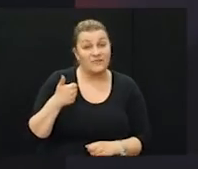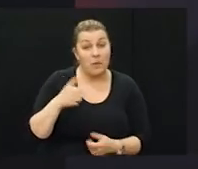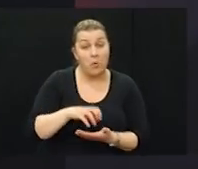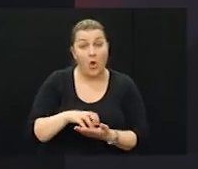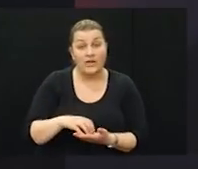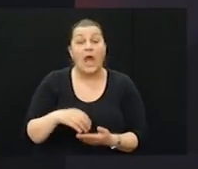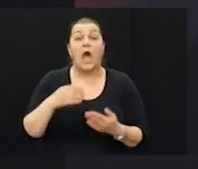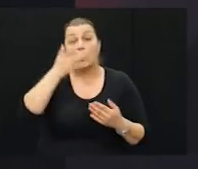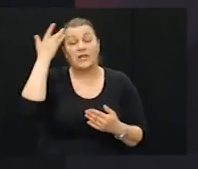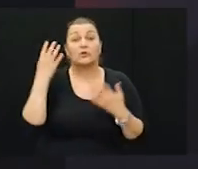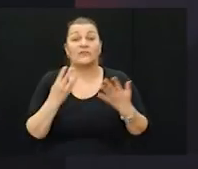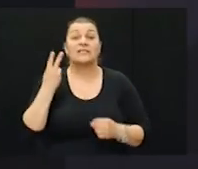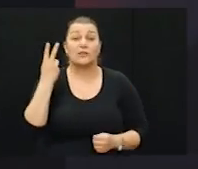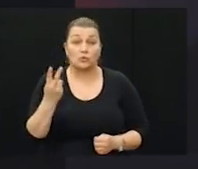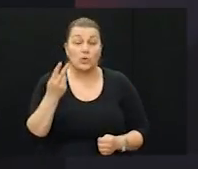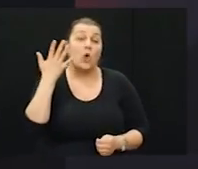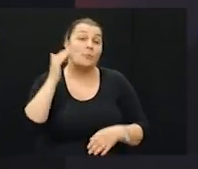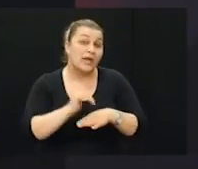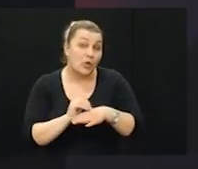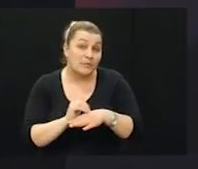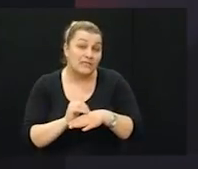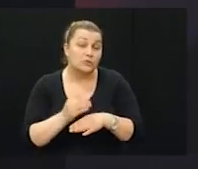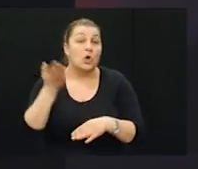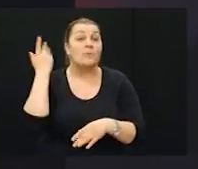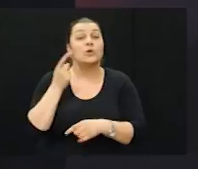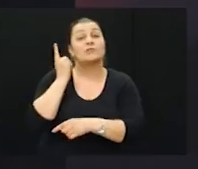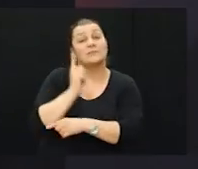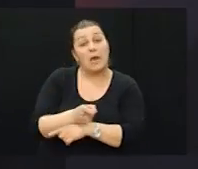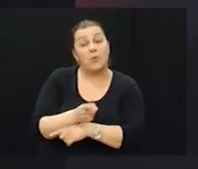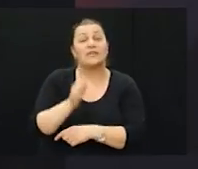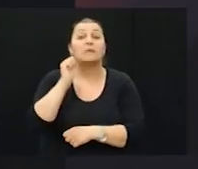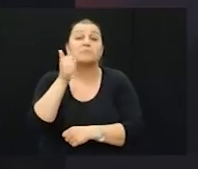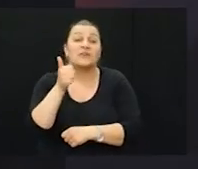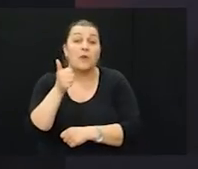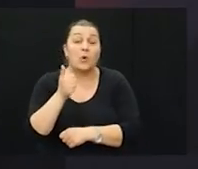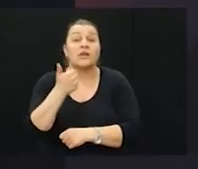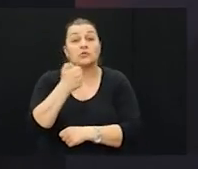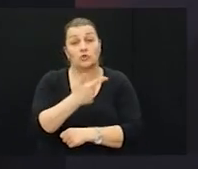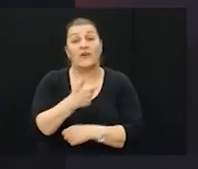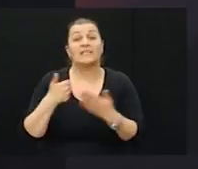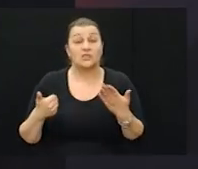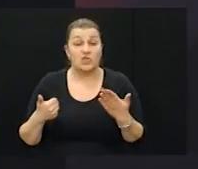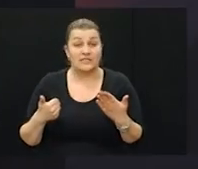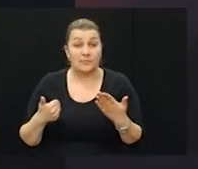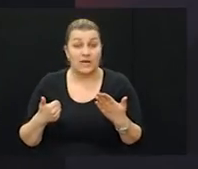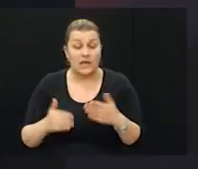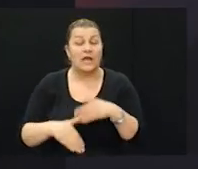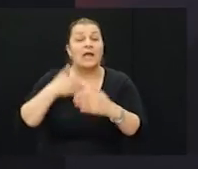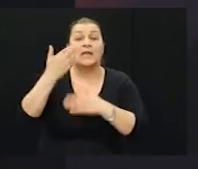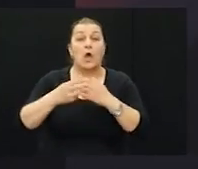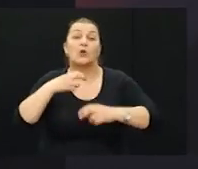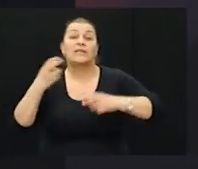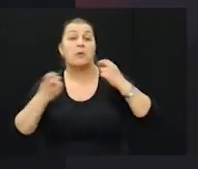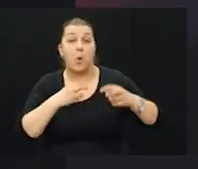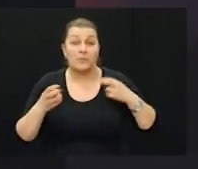a u 1992. godine u petom mjesecu sam bio zapovjednik prve bojne 126. brigade. Nakon